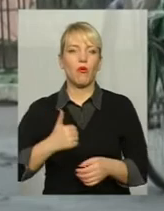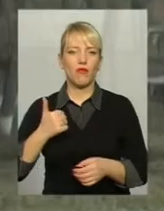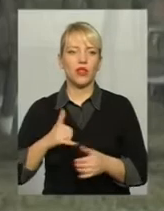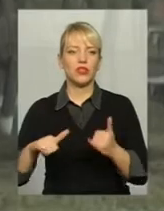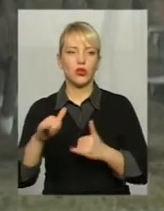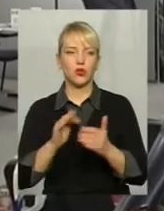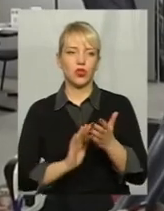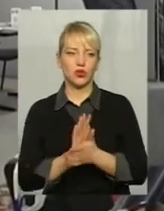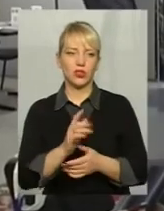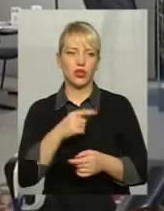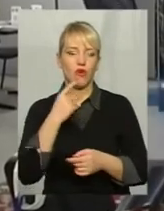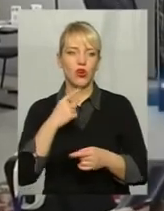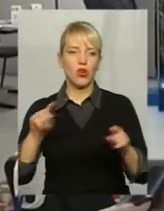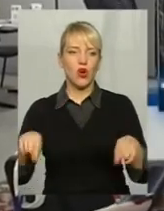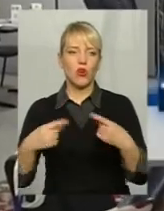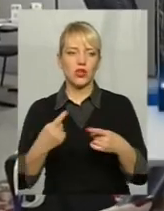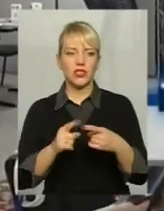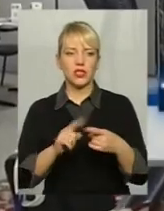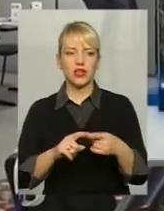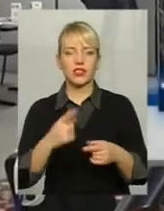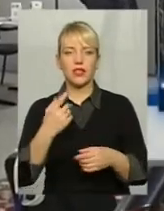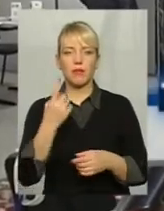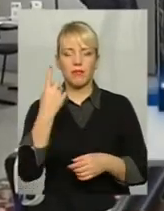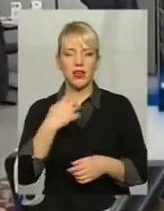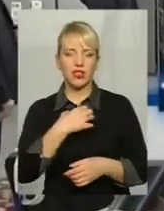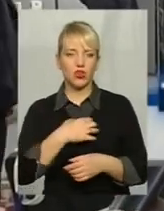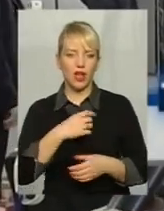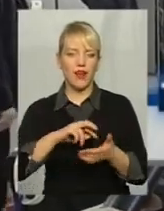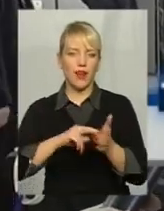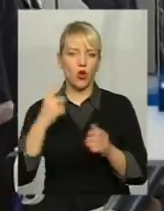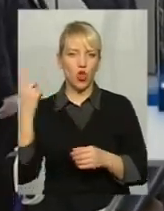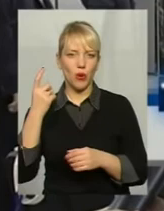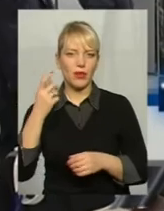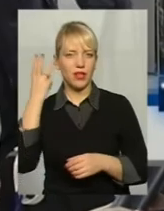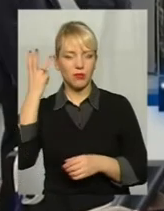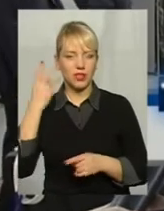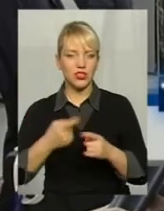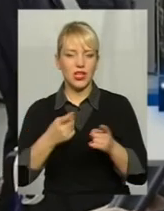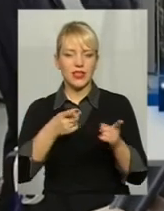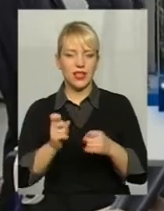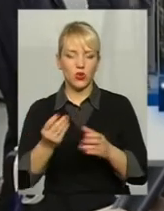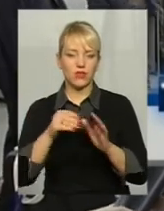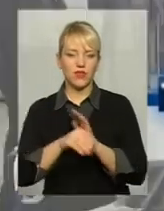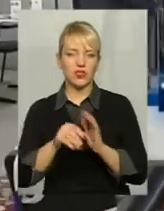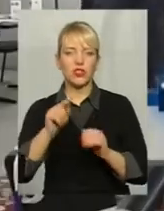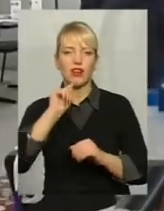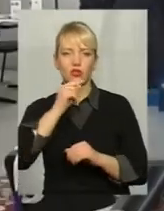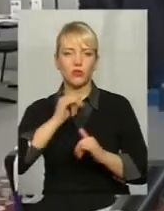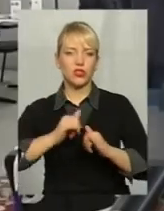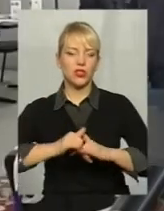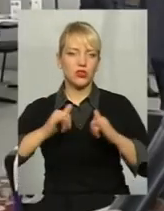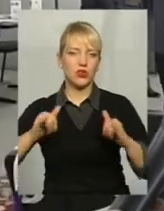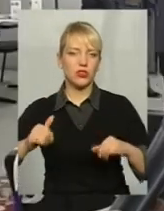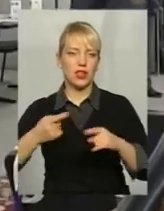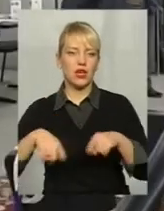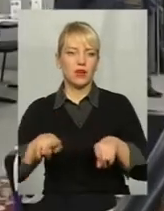організатори форуму Перша панель – це економіка Хмельниччини, звичайно, залучення інвестицій, економічне зростання Друга панель